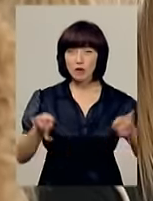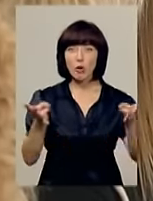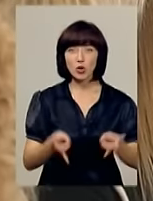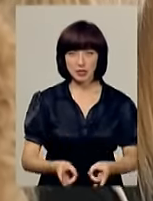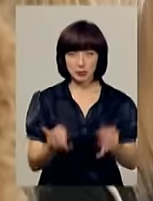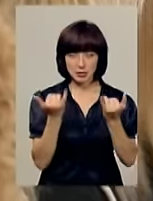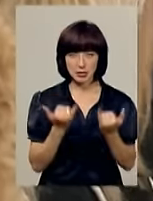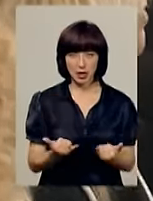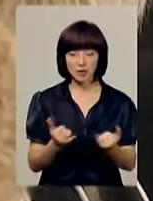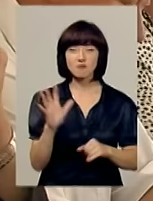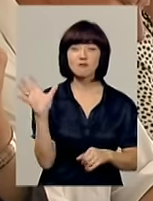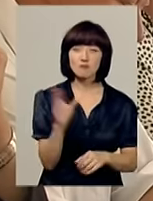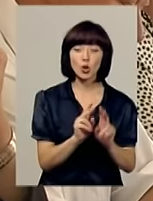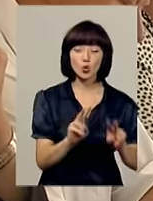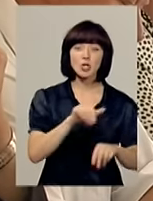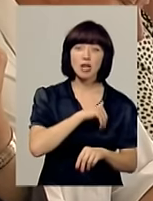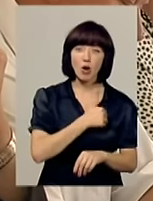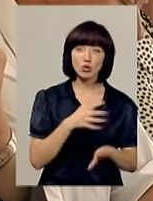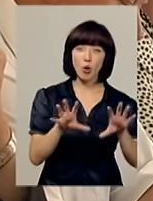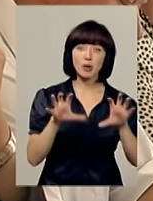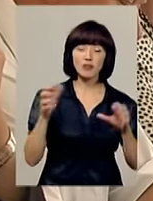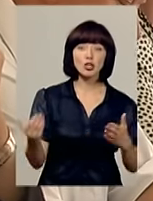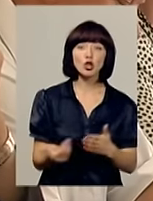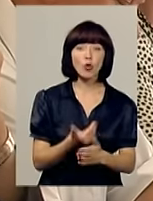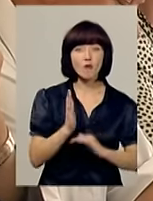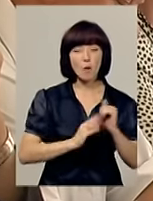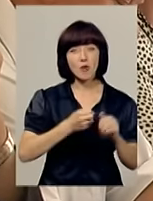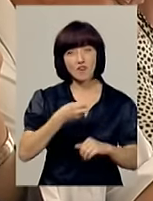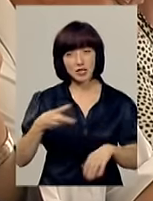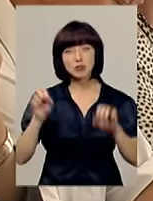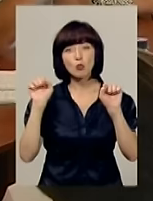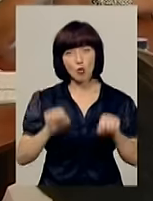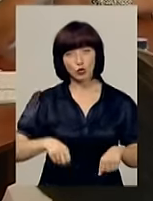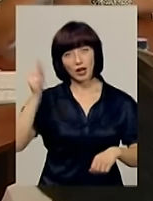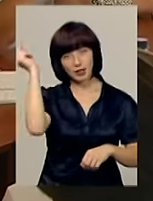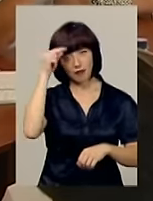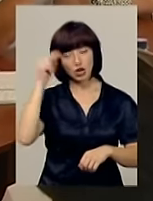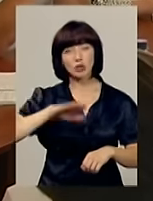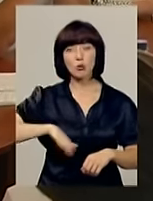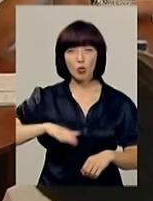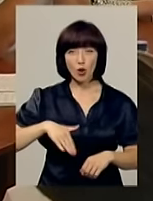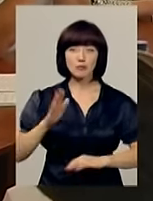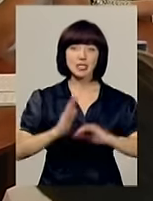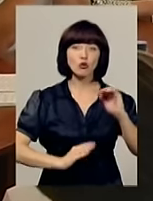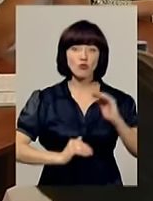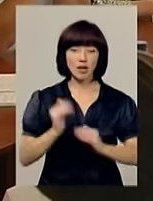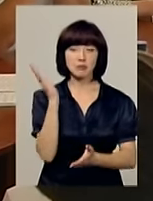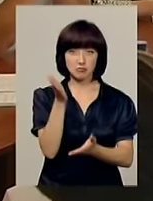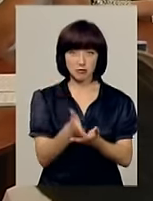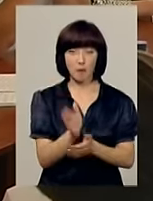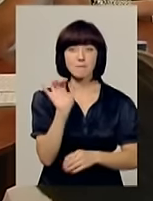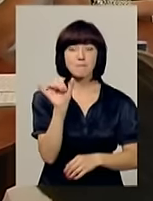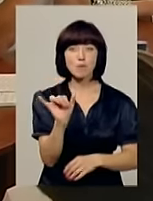на ринку праці. Тобто усі, хто захоче опанувати нову професію, зможуть навчатися, а потім і стажуватися безпосередньо у